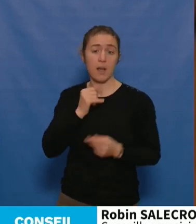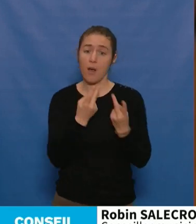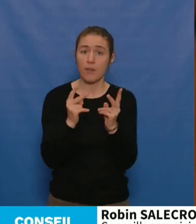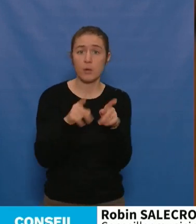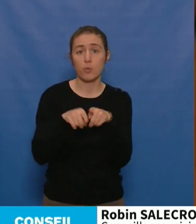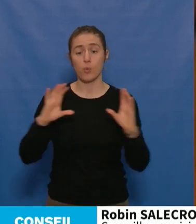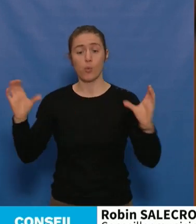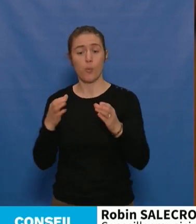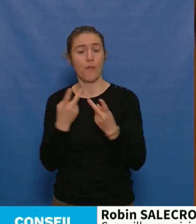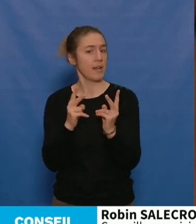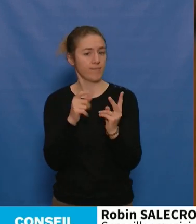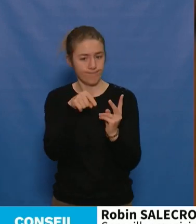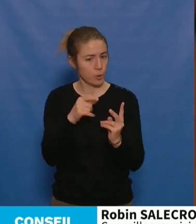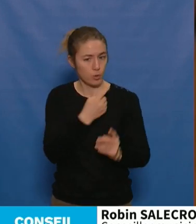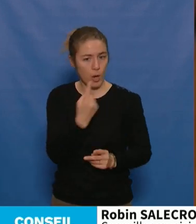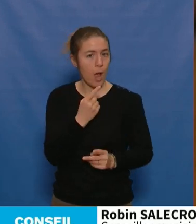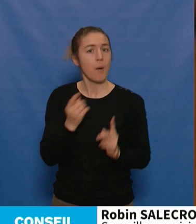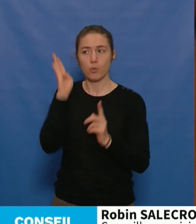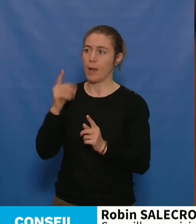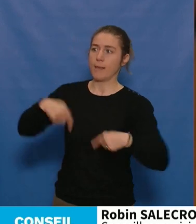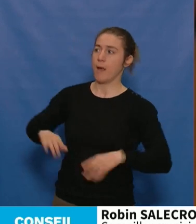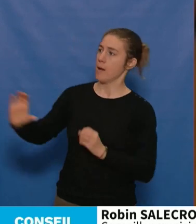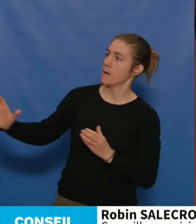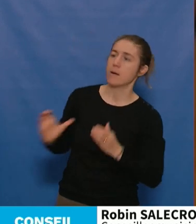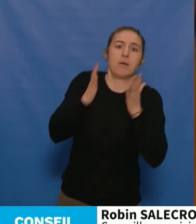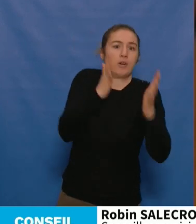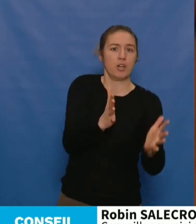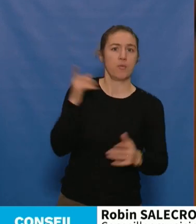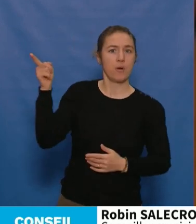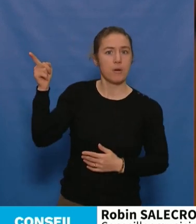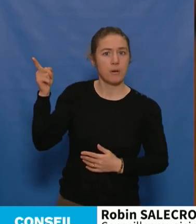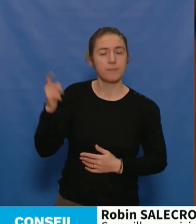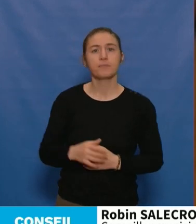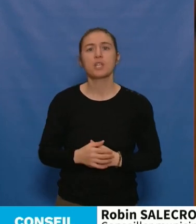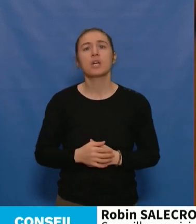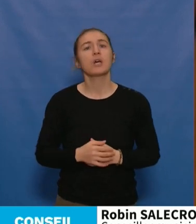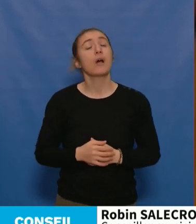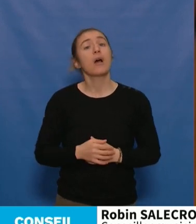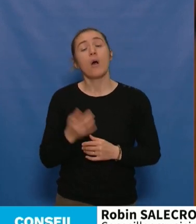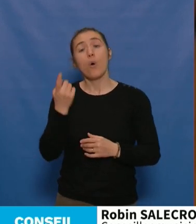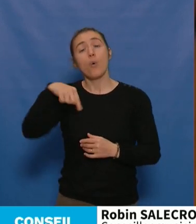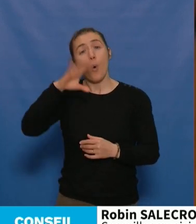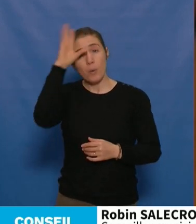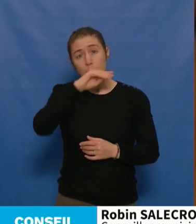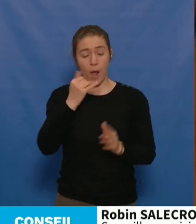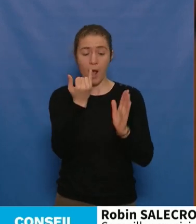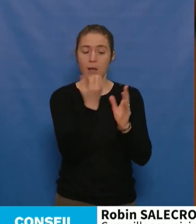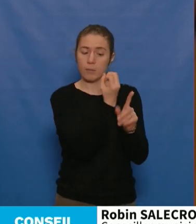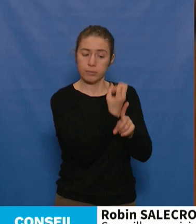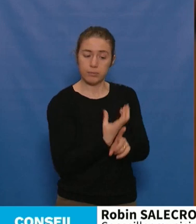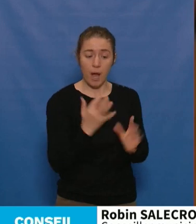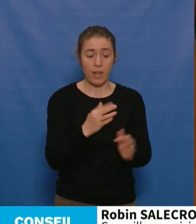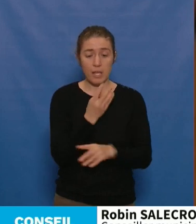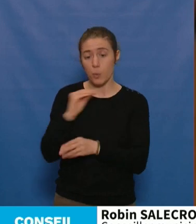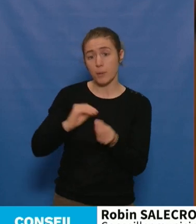intercommunalités. Il nous faut l'engagement de l'Etat dans le domaine. Et vous oubliez toujours de dire que les indicateurs en termes d'insécurité sont plutôt